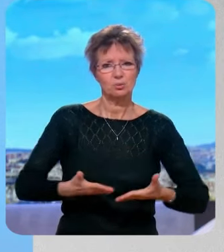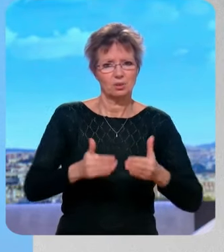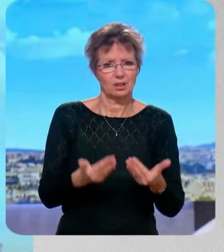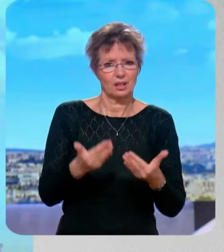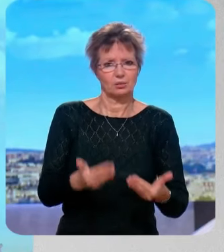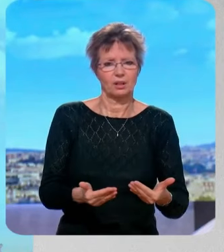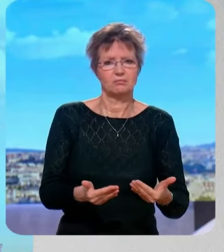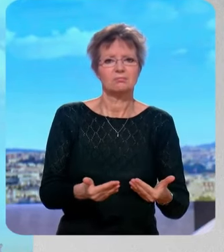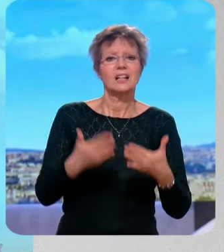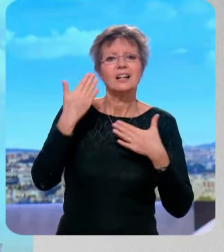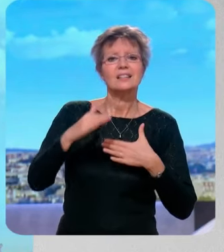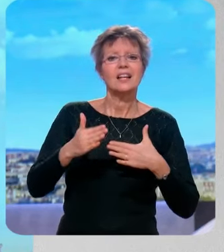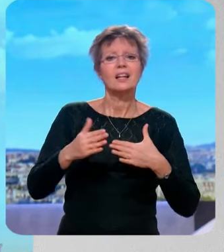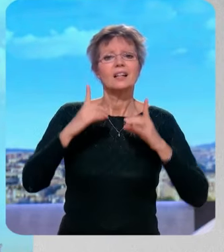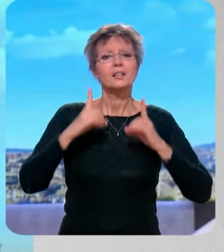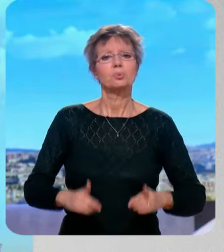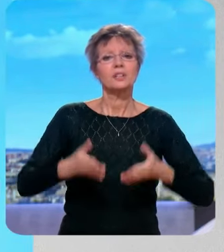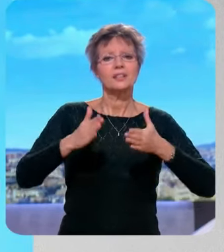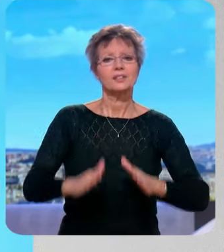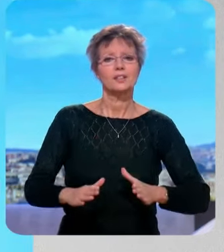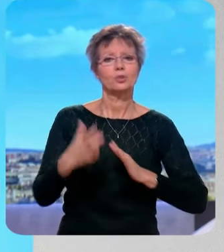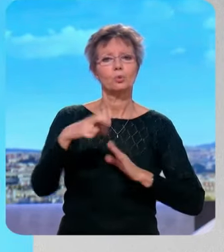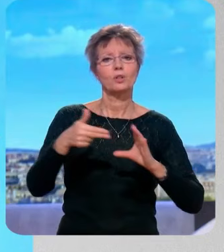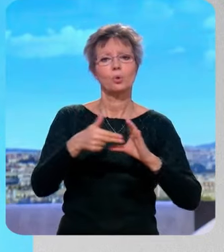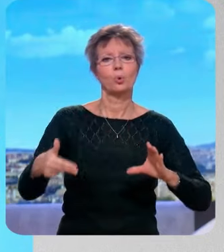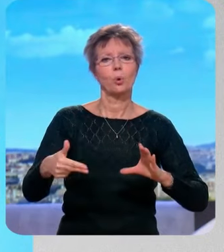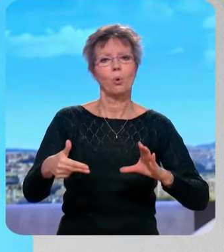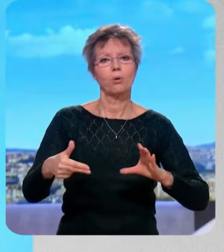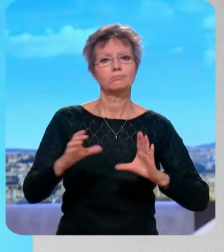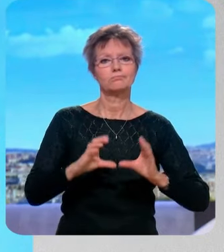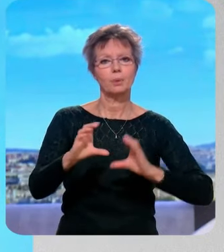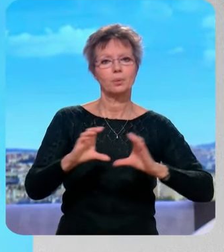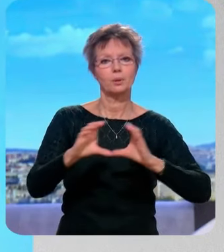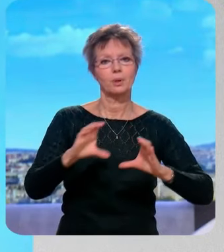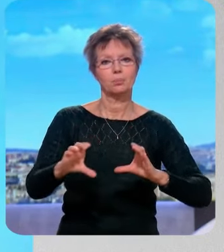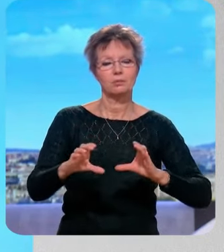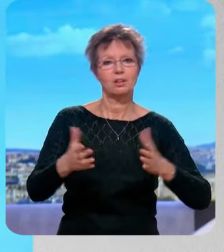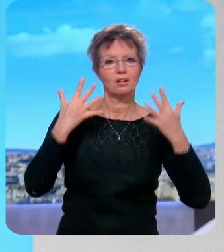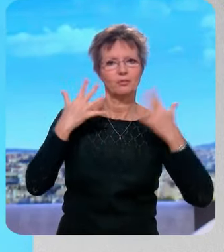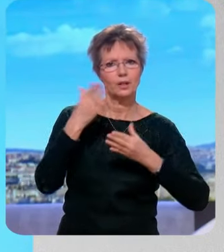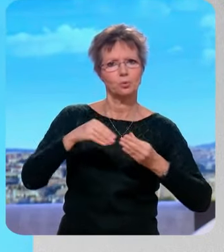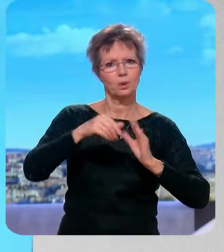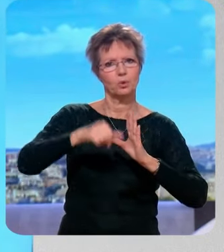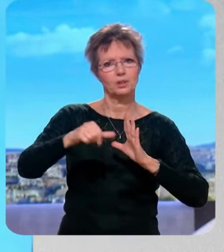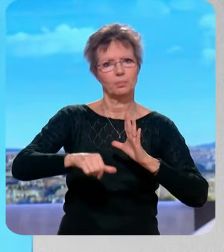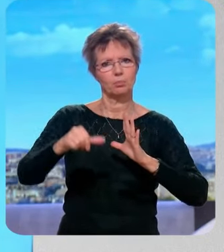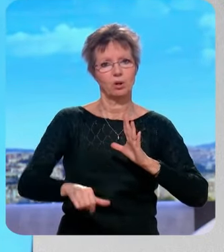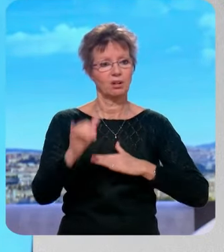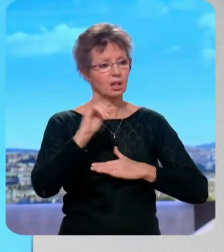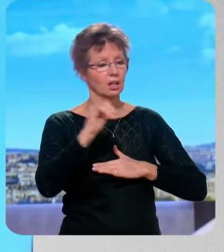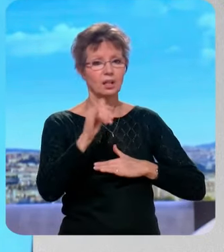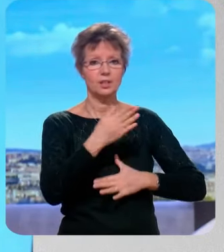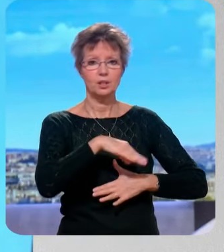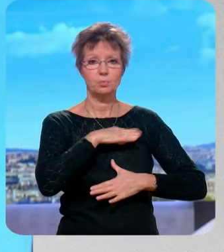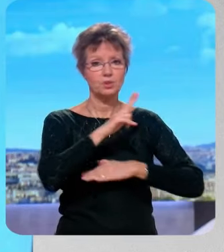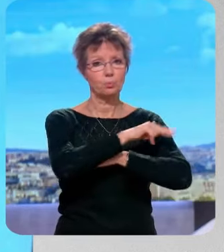vous avez accueilli la décision des députés de s'accorder un peu plus de 300 euros de frais supplémentaires par mois ? – C'est la responsabilité du bureau de l'Assemblée pour bien